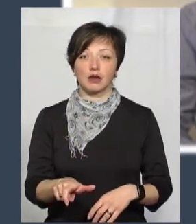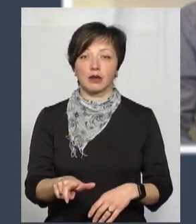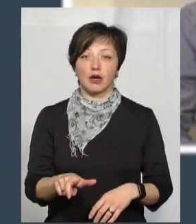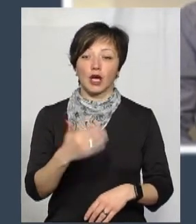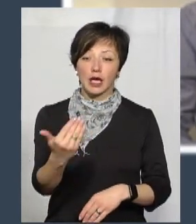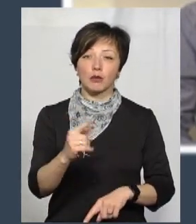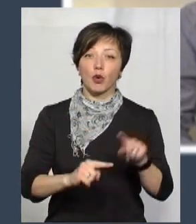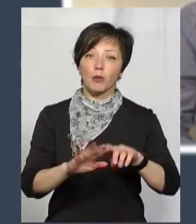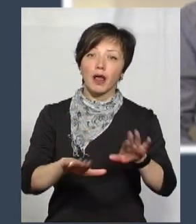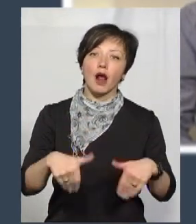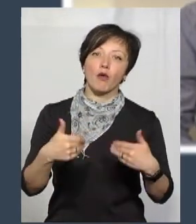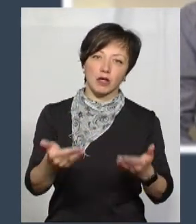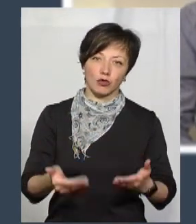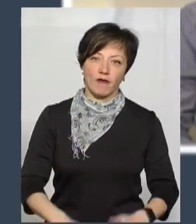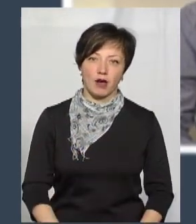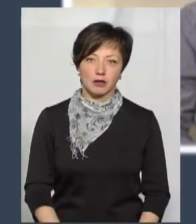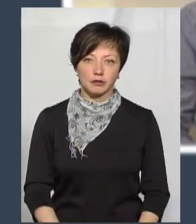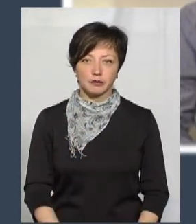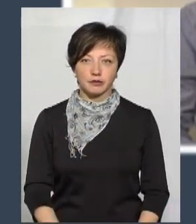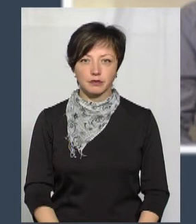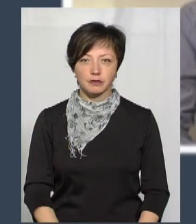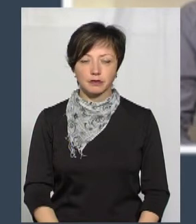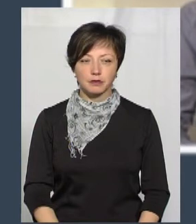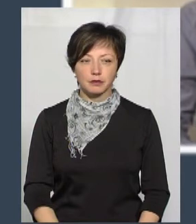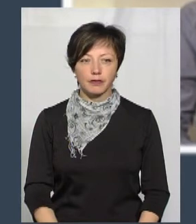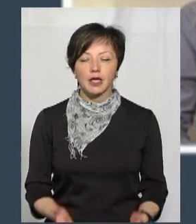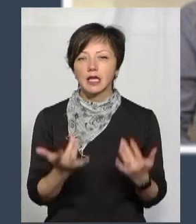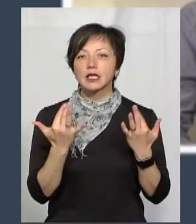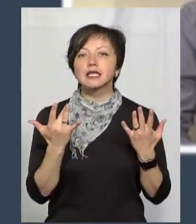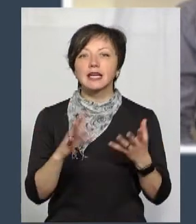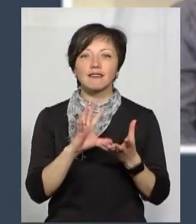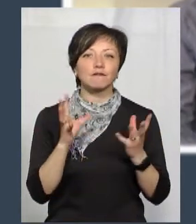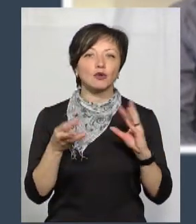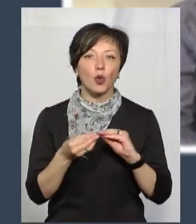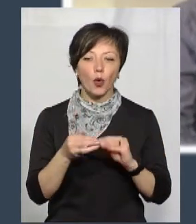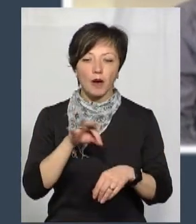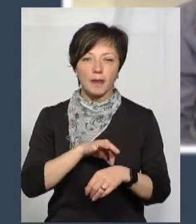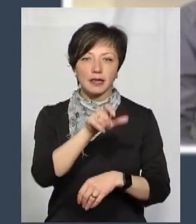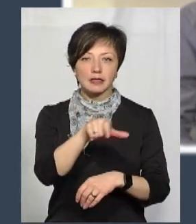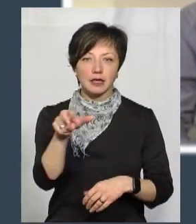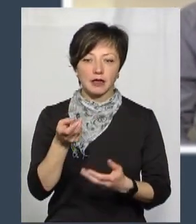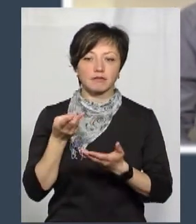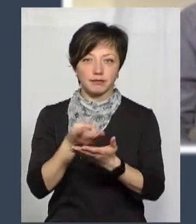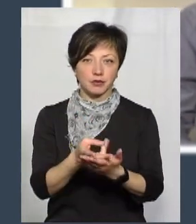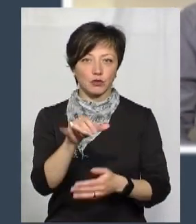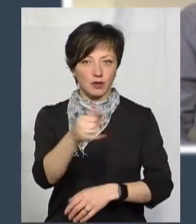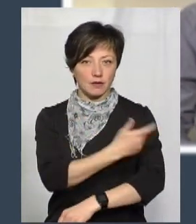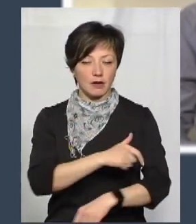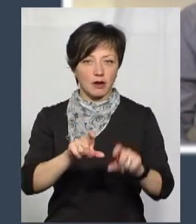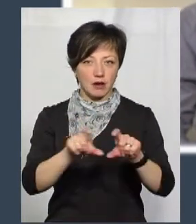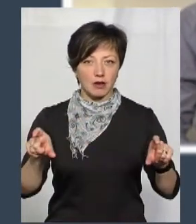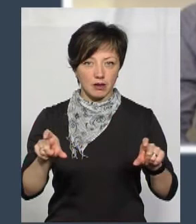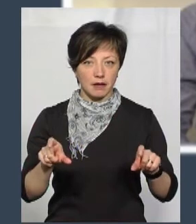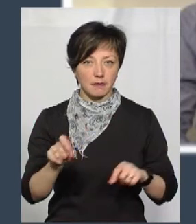їхнім родичам рекомендувати. Скільки всього пацієнтів зараз знаходиться в інфекційній лікарні?